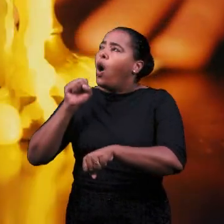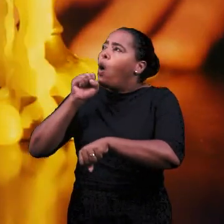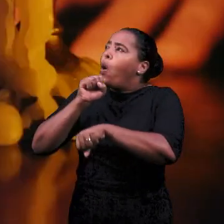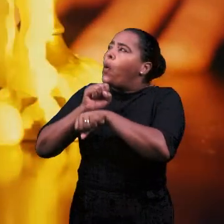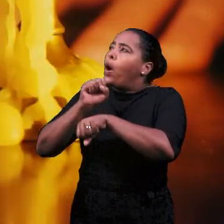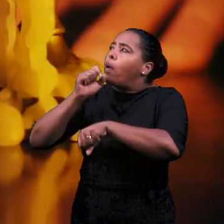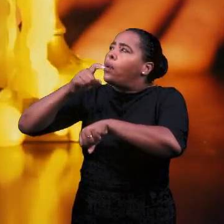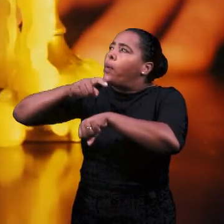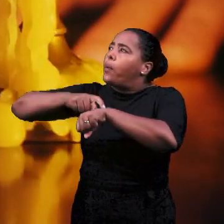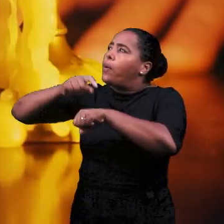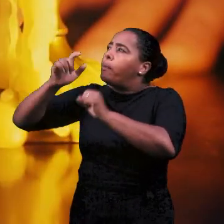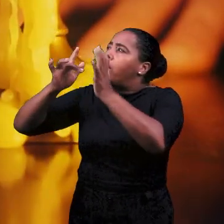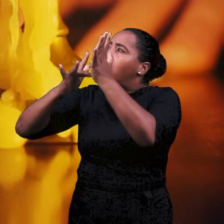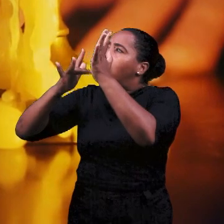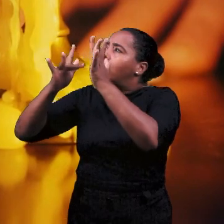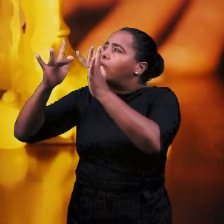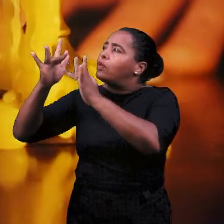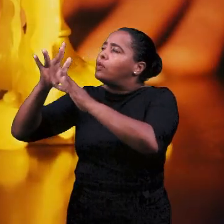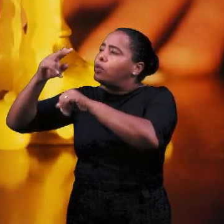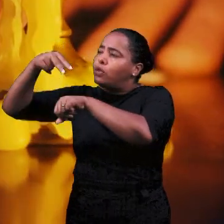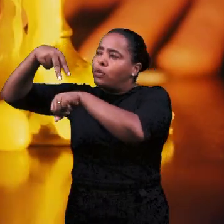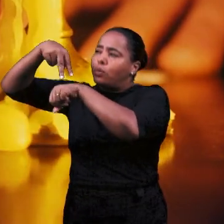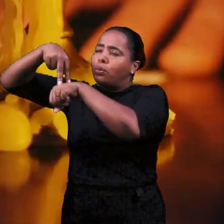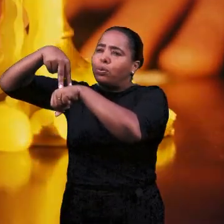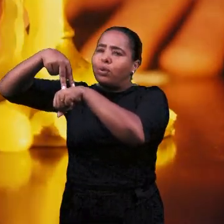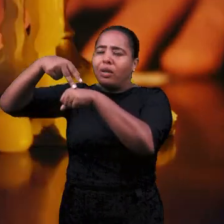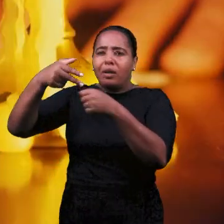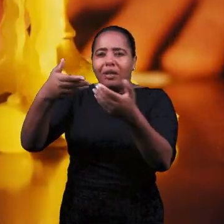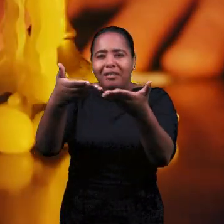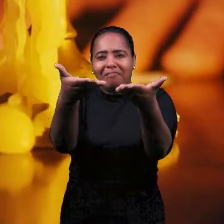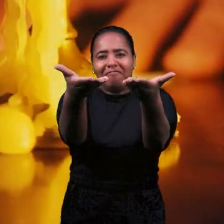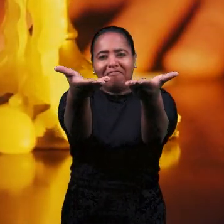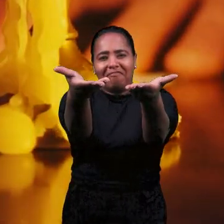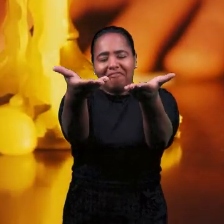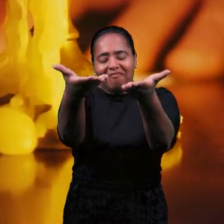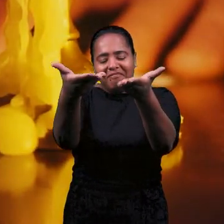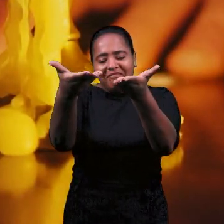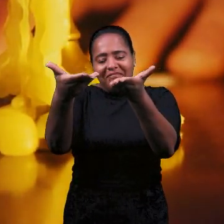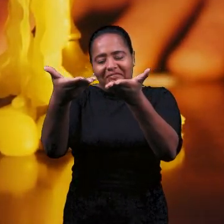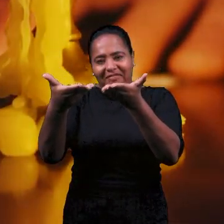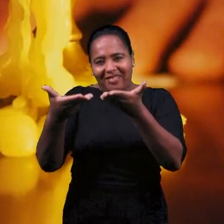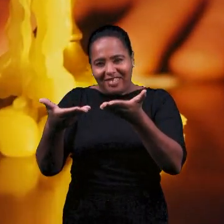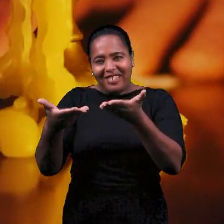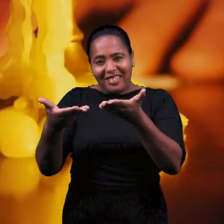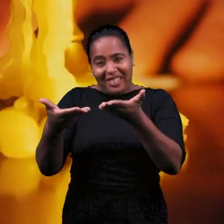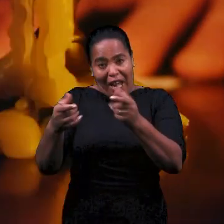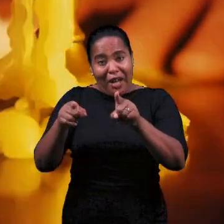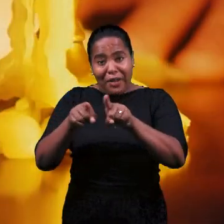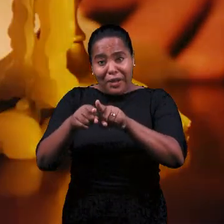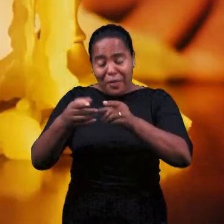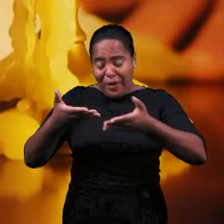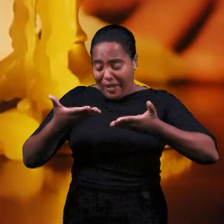приглашает Он приглашает и тебя и меня